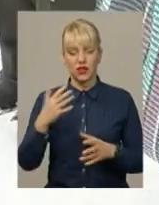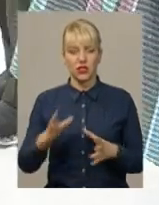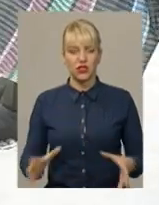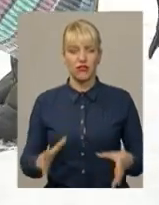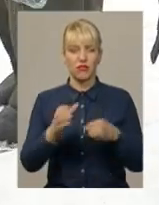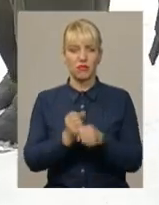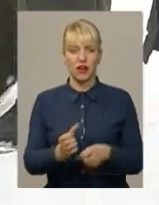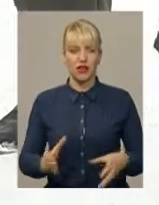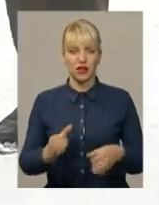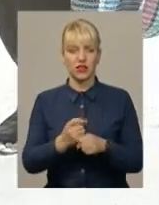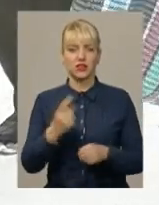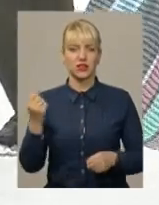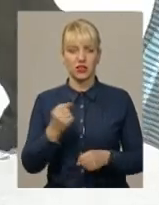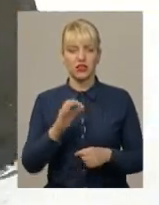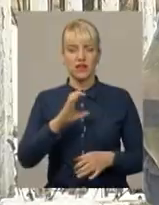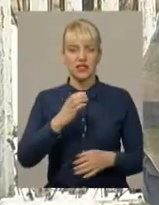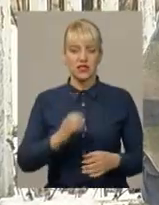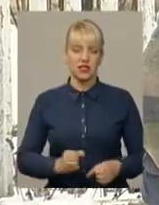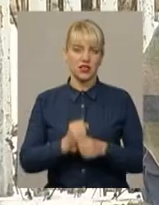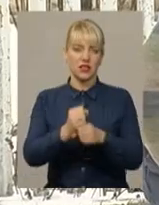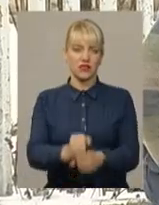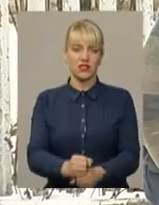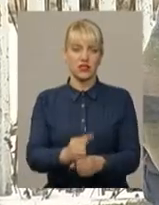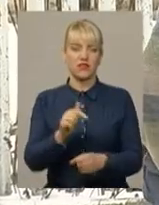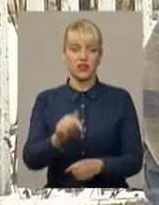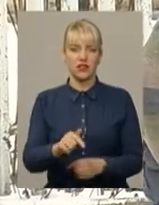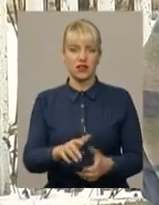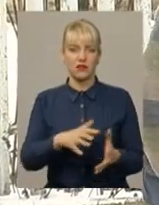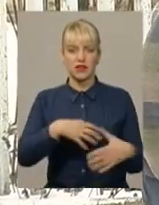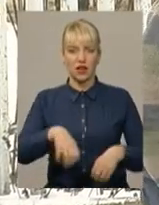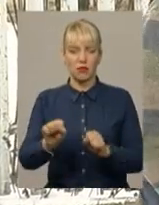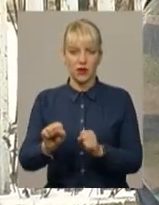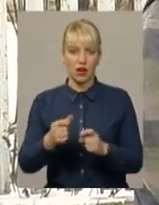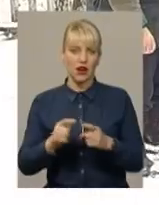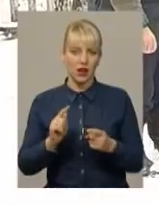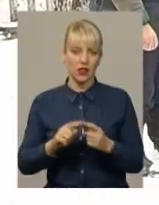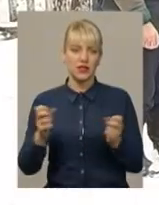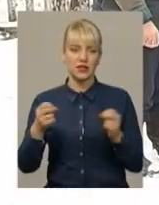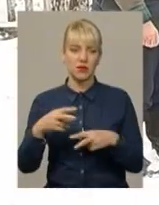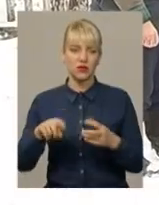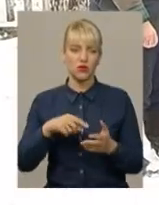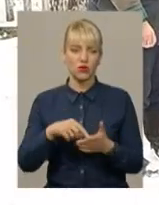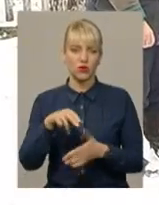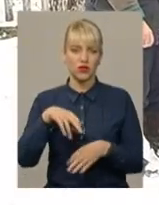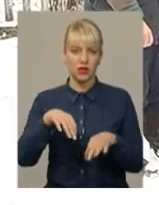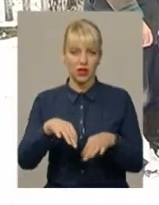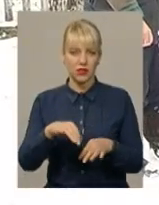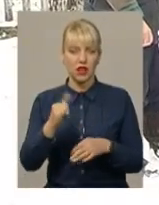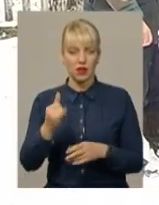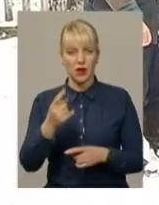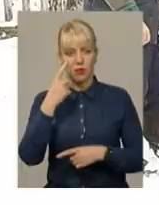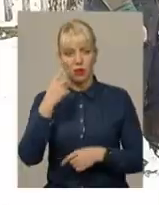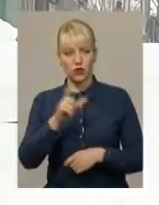протягом тижня, а що середи виставляли біля паркану, звідки відходи і забирали комунальники «Спецкомунтрансу». Тепер місцевим